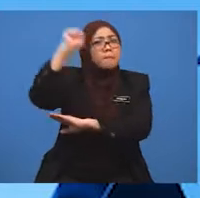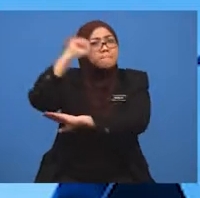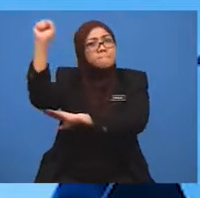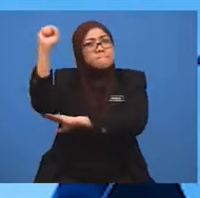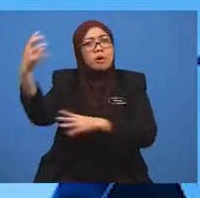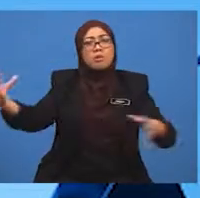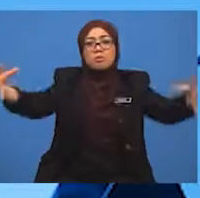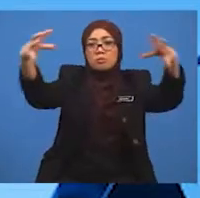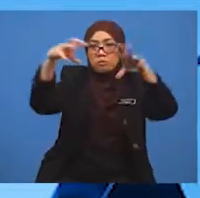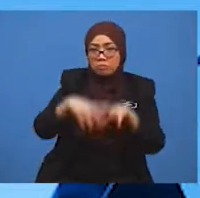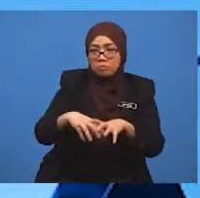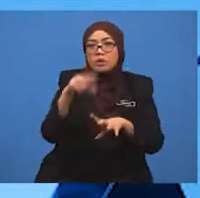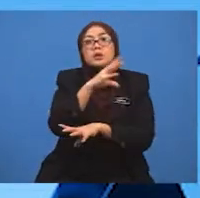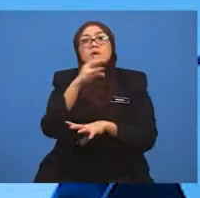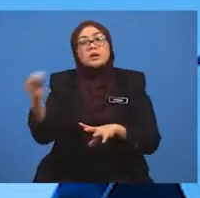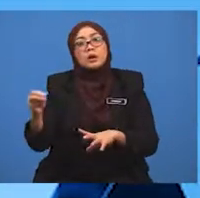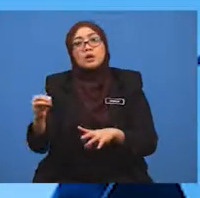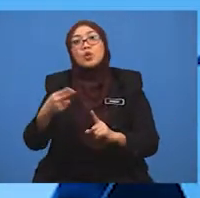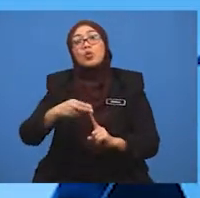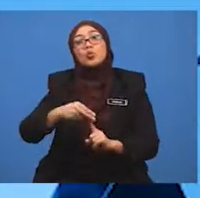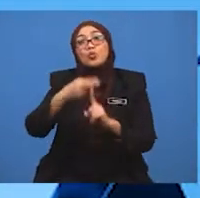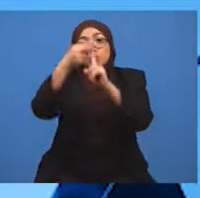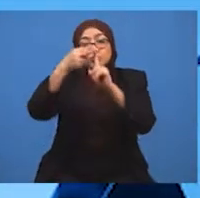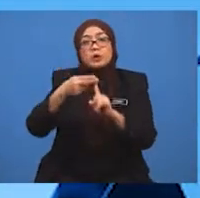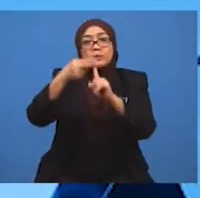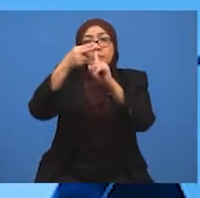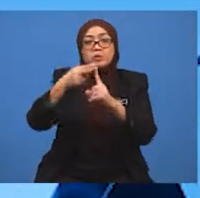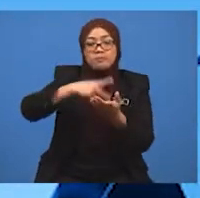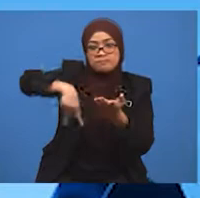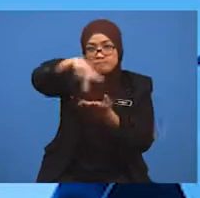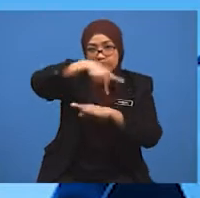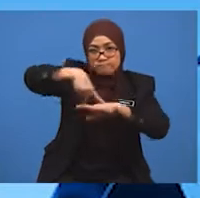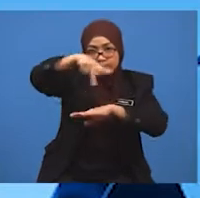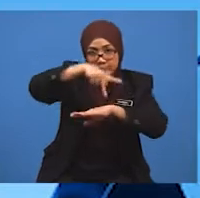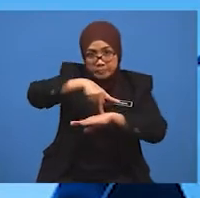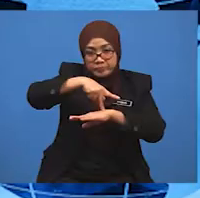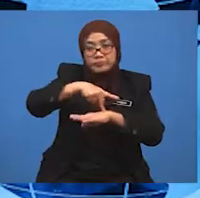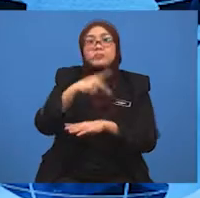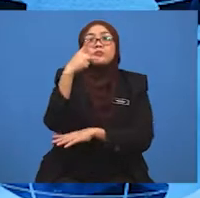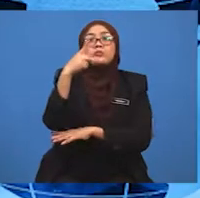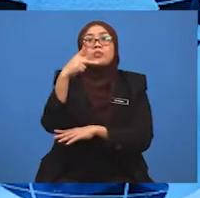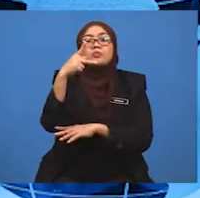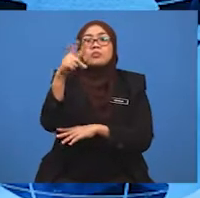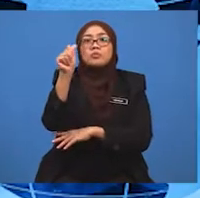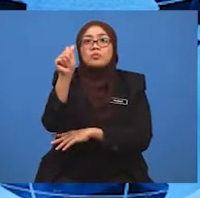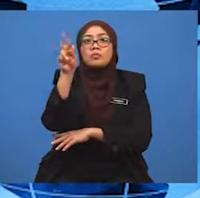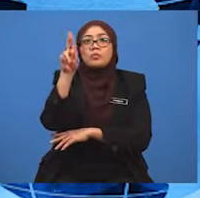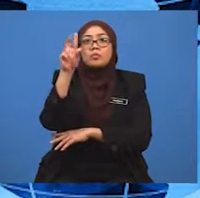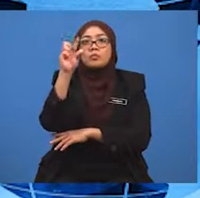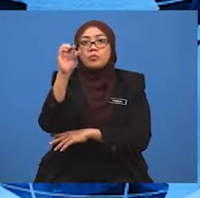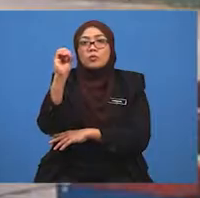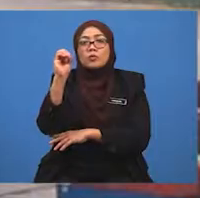menjadi peneraju utama pusat kegiatan kargo antarabangsa. Selain itu,